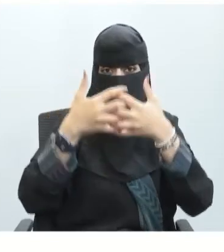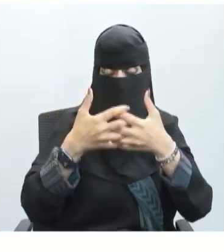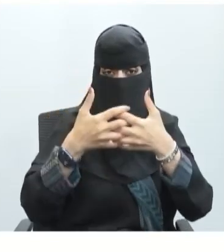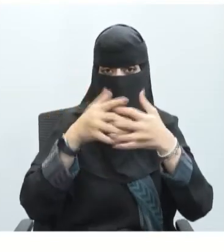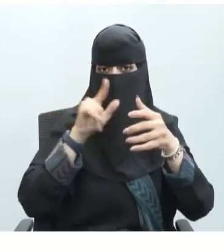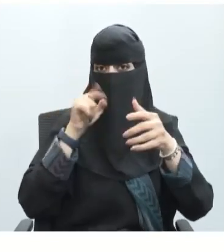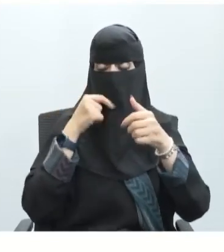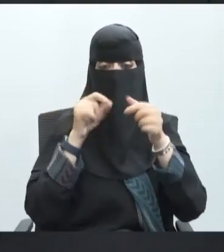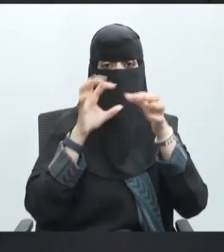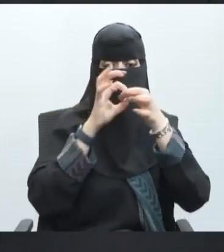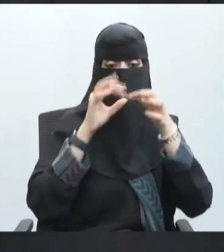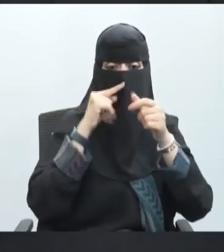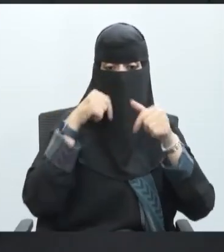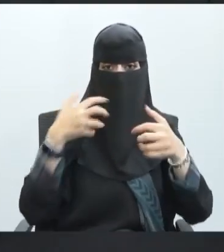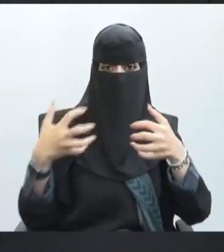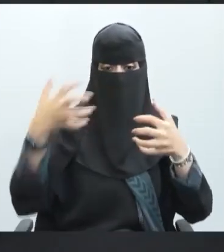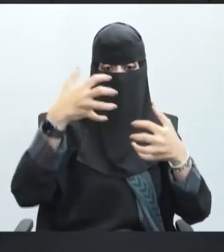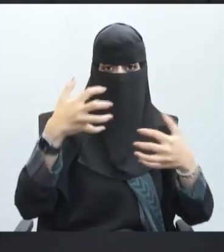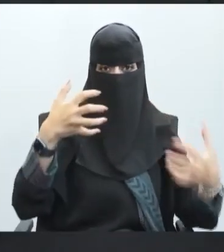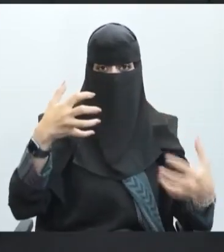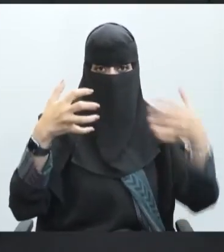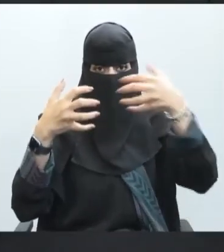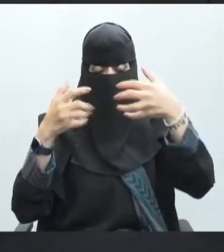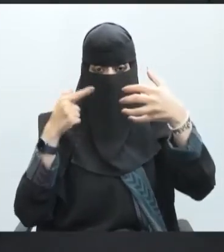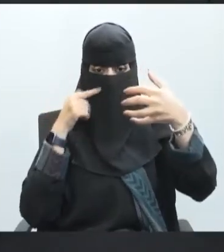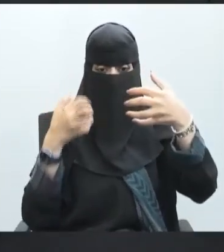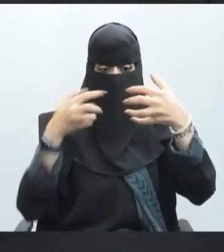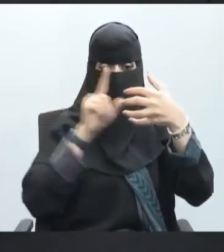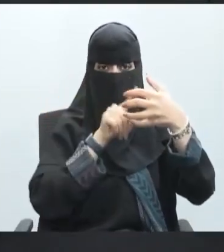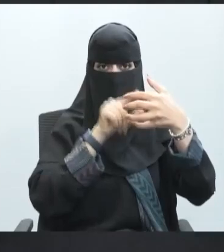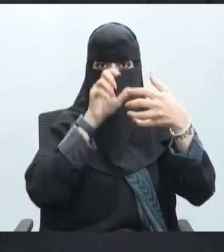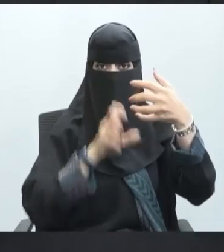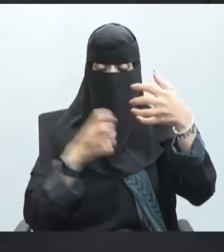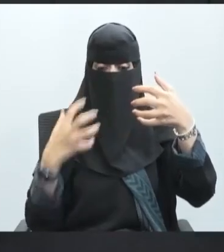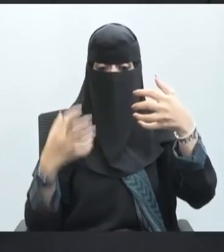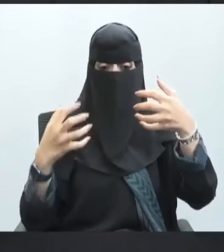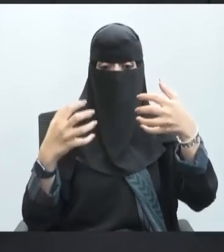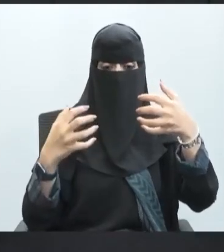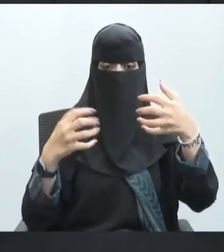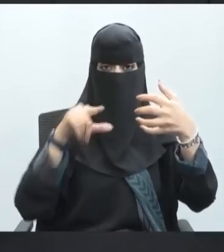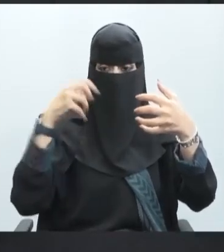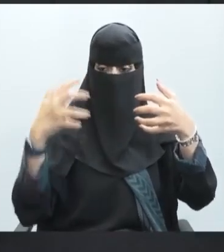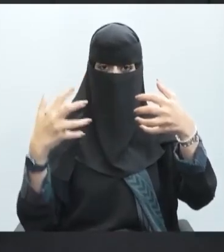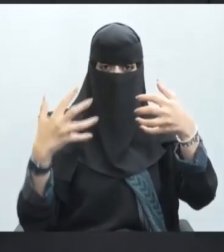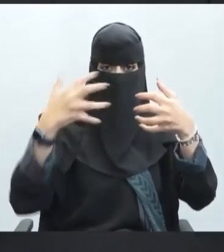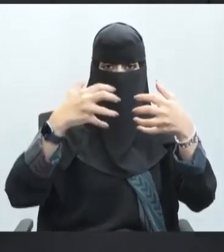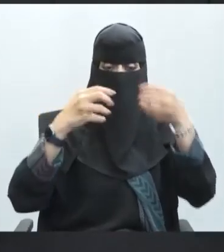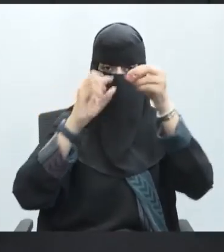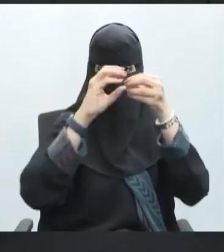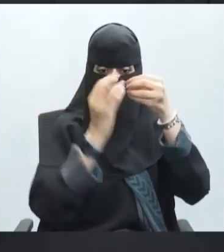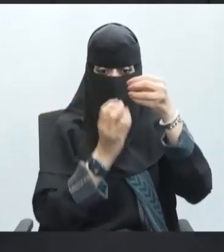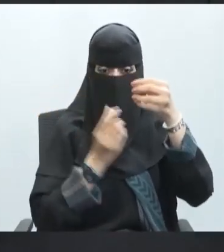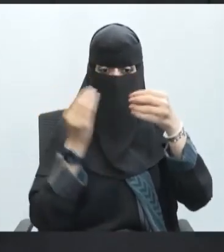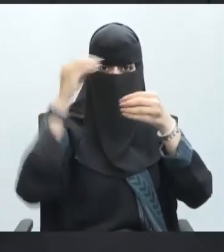هناك اتصال نحن بحاجة إلى عملية أخرى هناك أكياس تتواجد في هذه المناطق لديها حويصلات